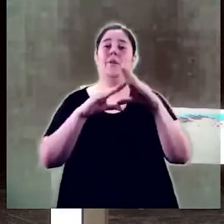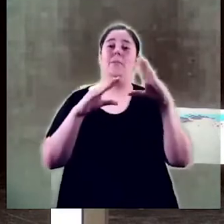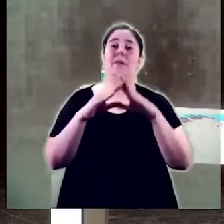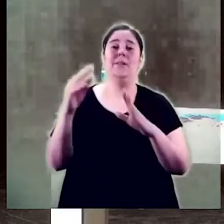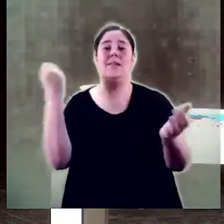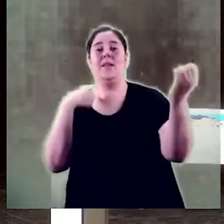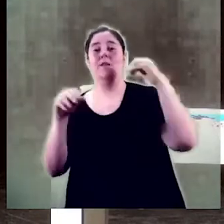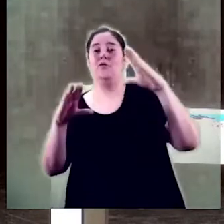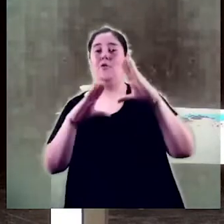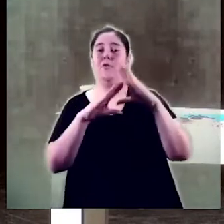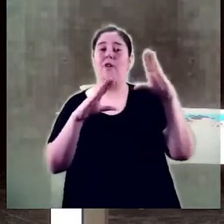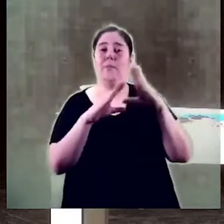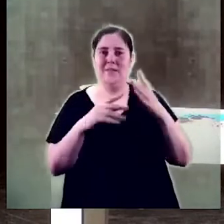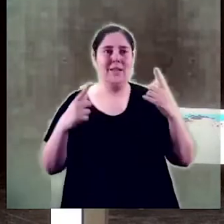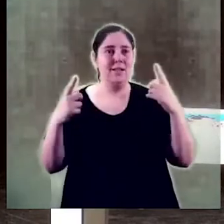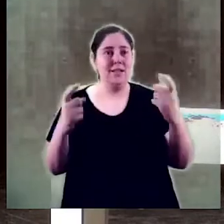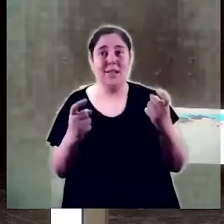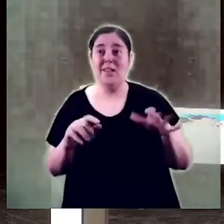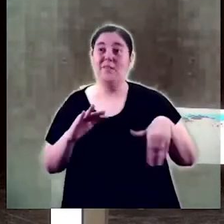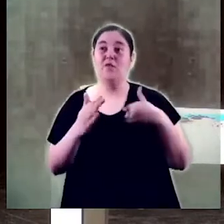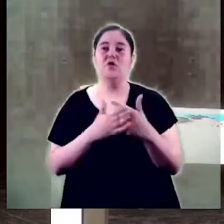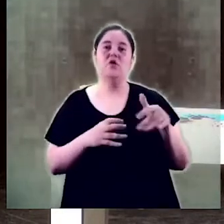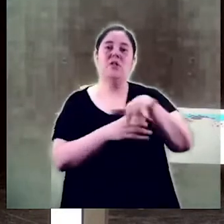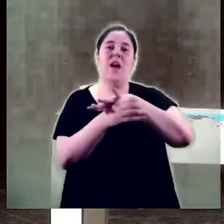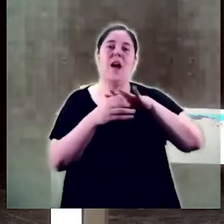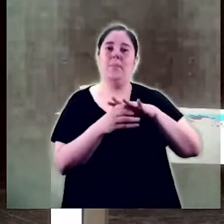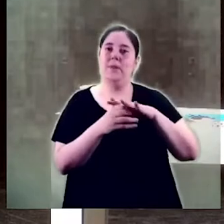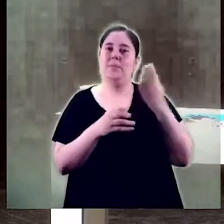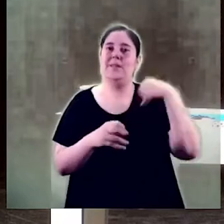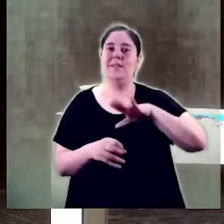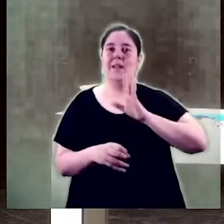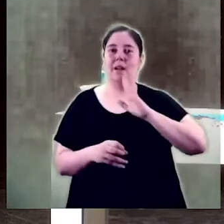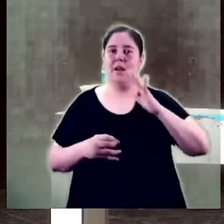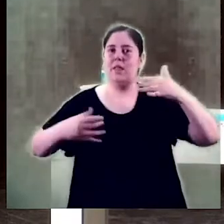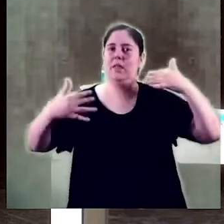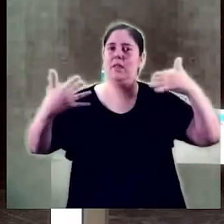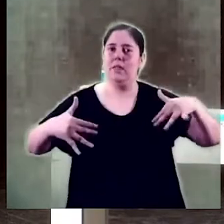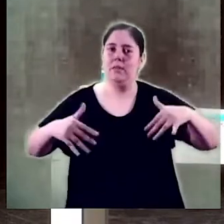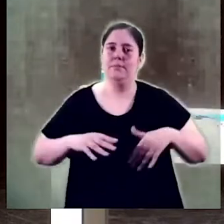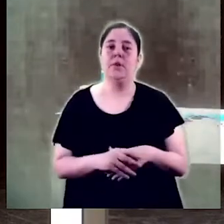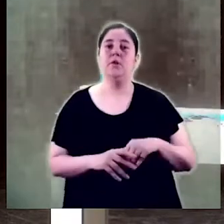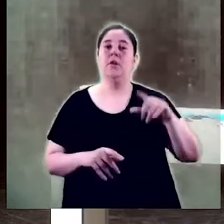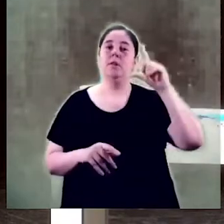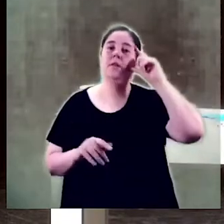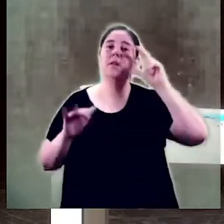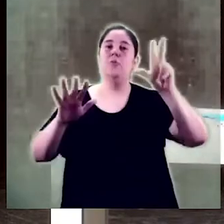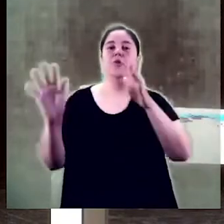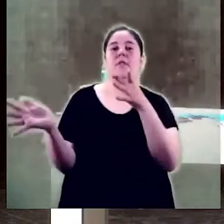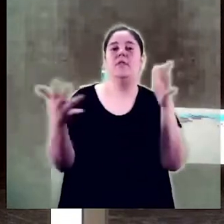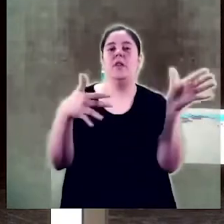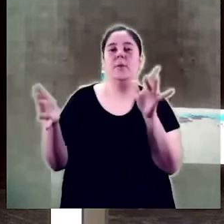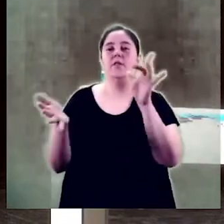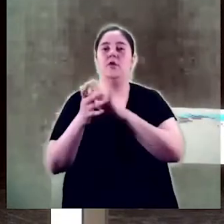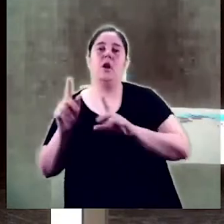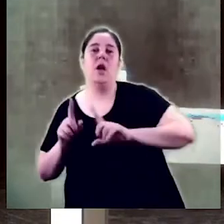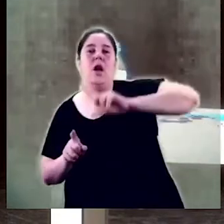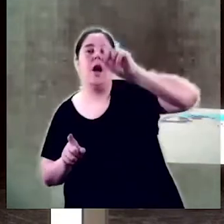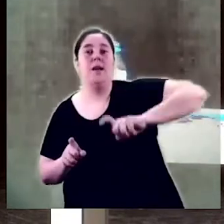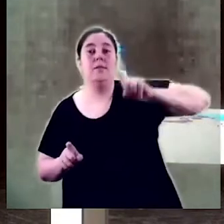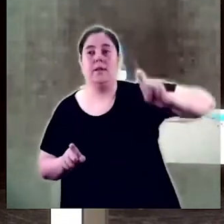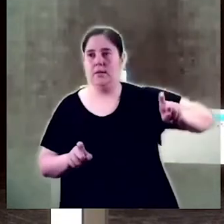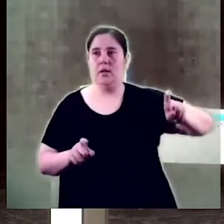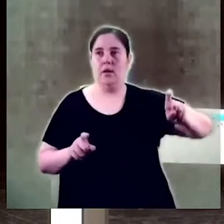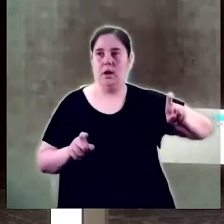alguns àmbits m'atreveixo a dir que imprescindibles i urgents. Habitualment, al voltant del 8 de març, ens bombardegen amb